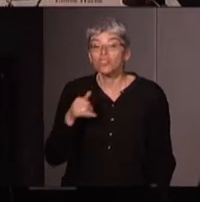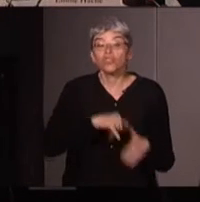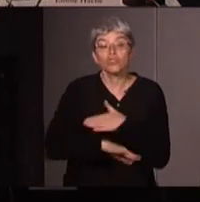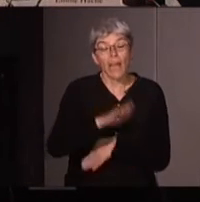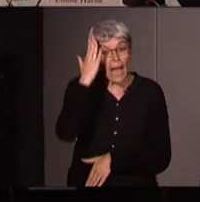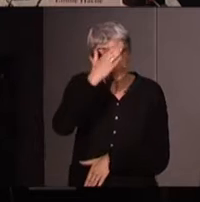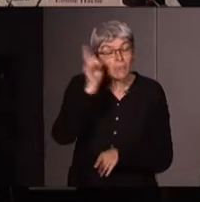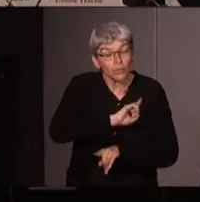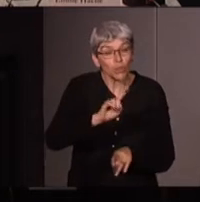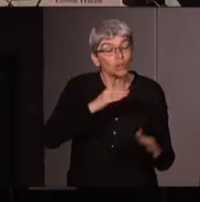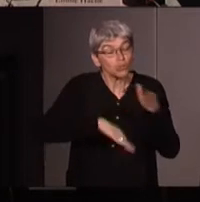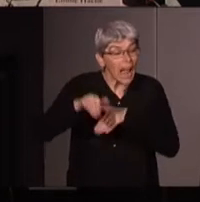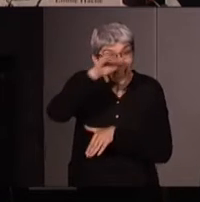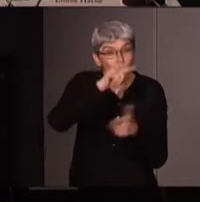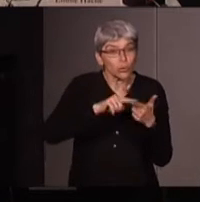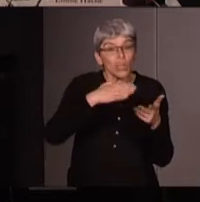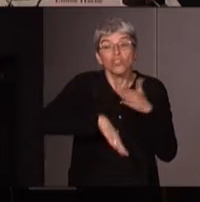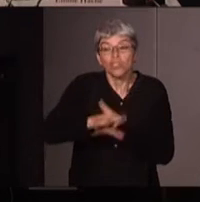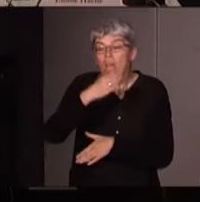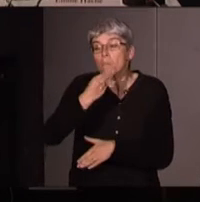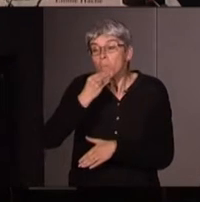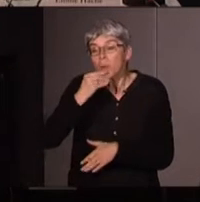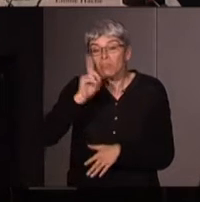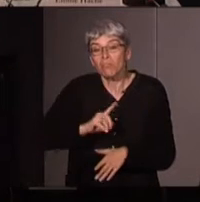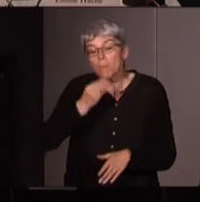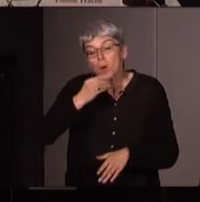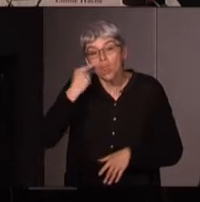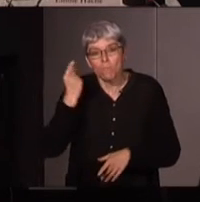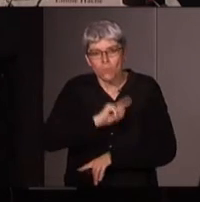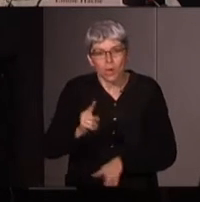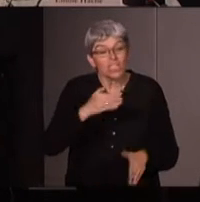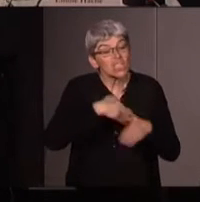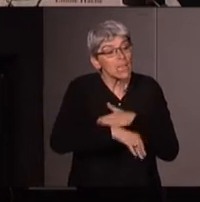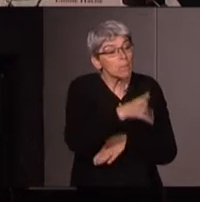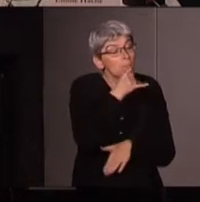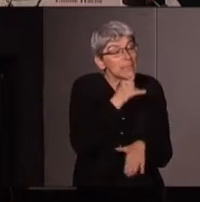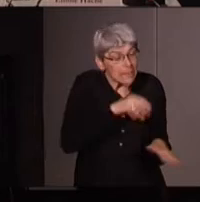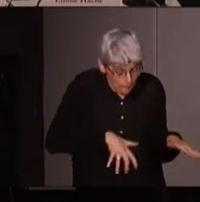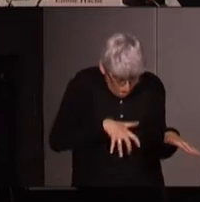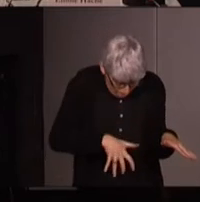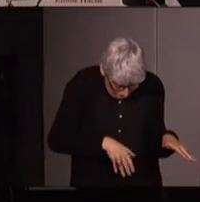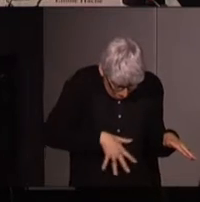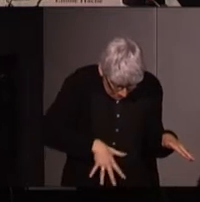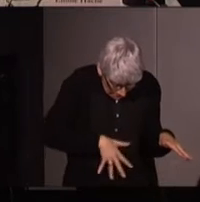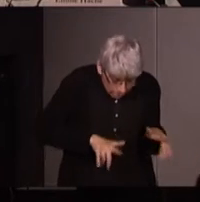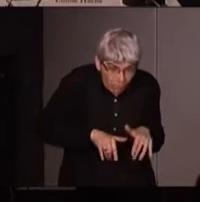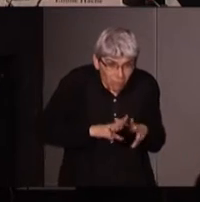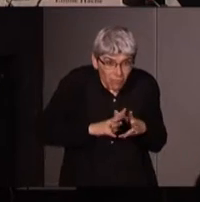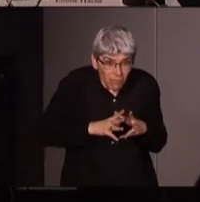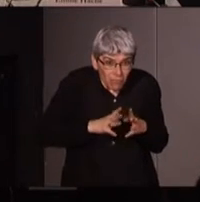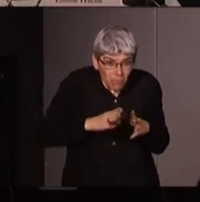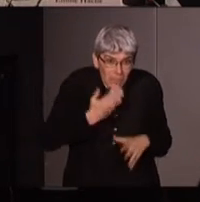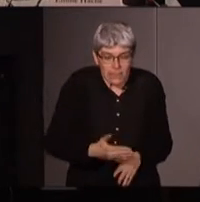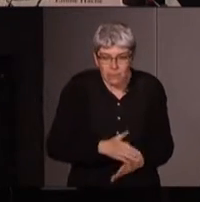'animal pas chez l'adulte pas chez la bonne femme ni chez le bonhomme chez le petit fœtus humain merci